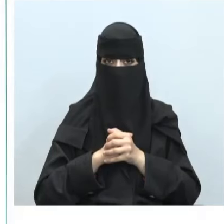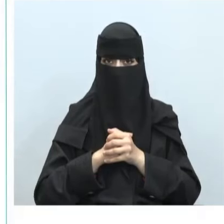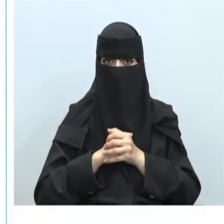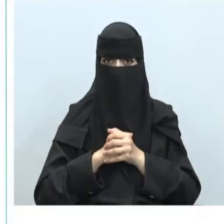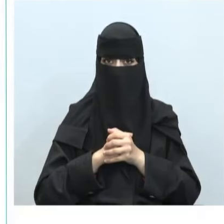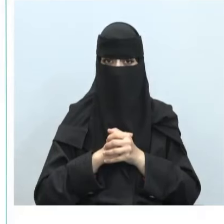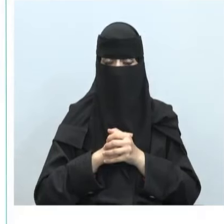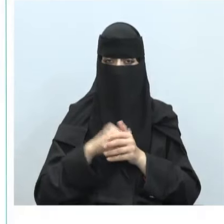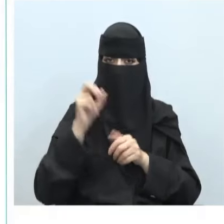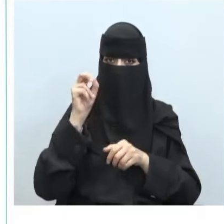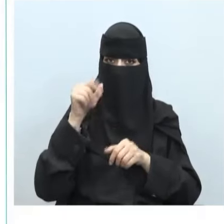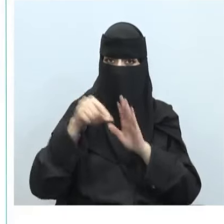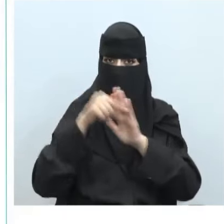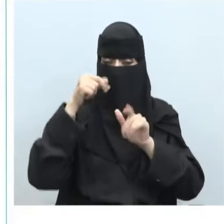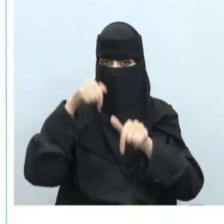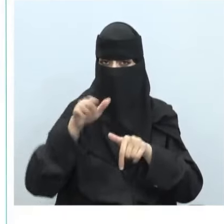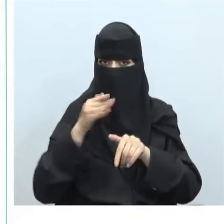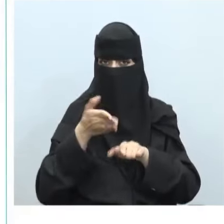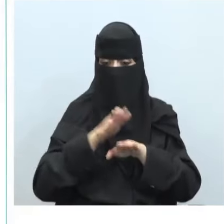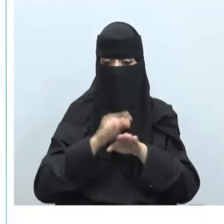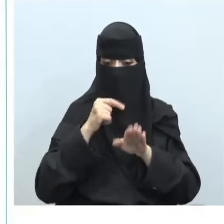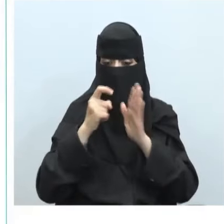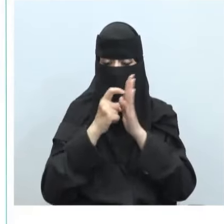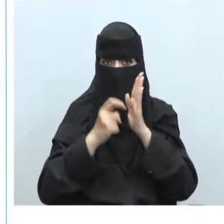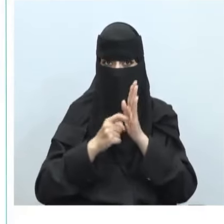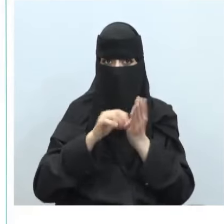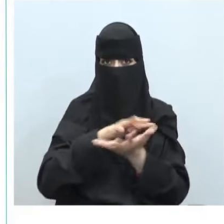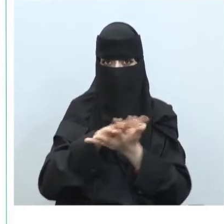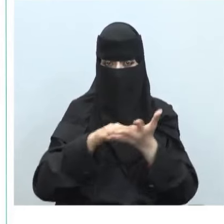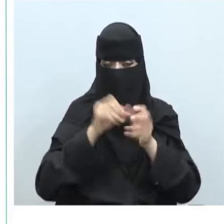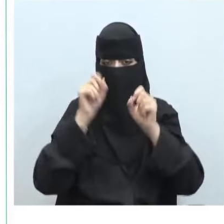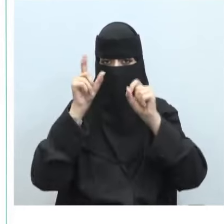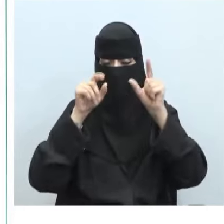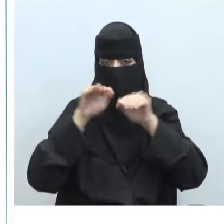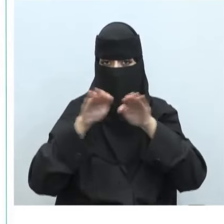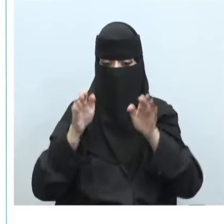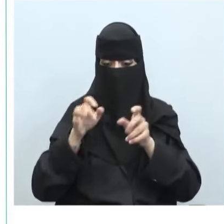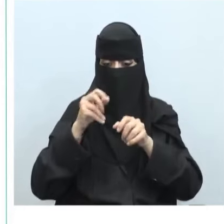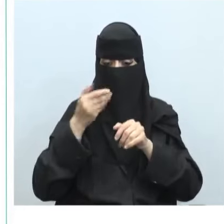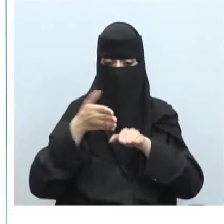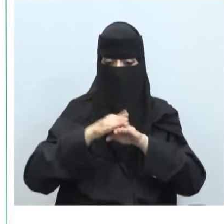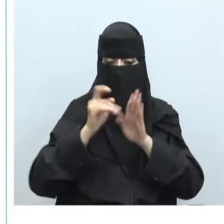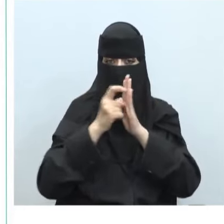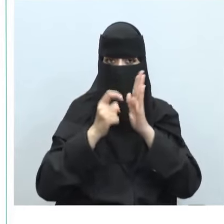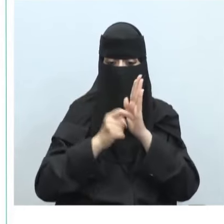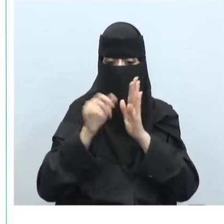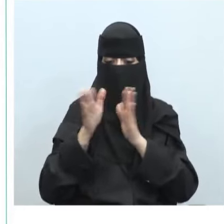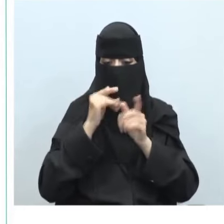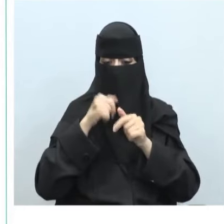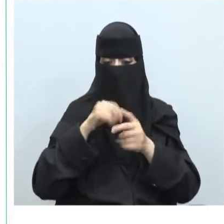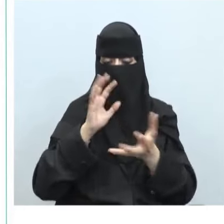تعلمنا في درسنا اليوم على أنظمة الجرائم الإلكترونية وكذلك القوانين